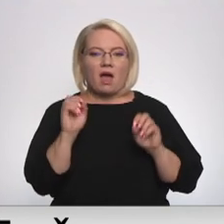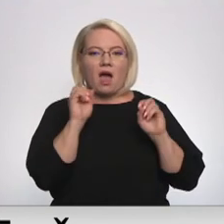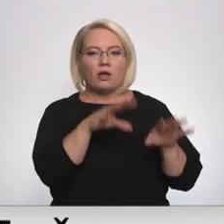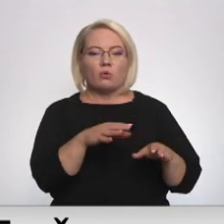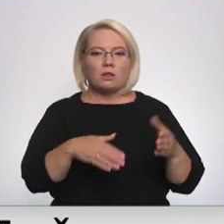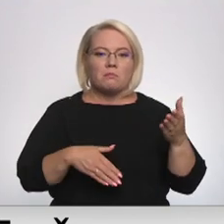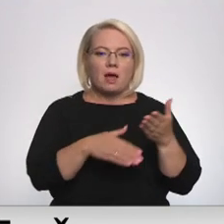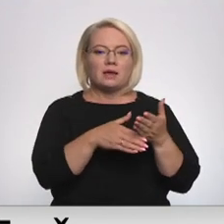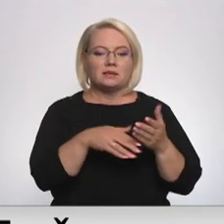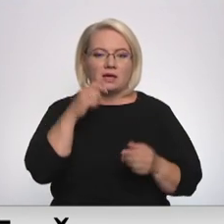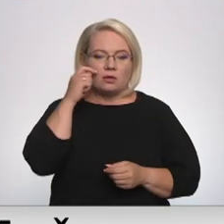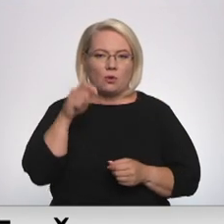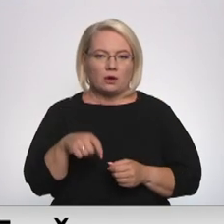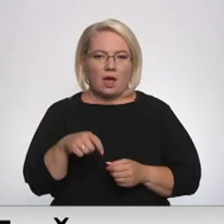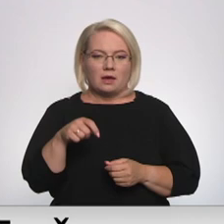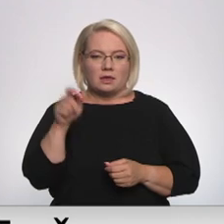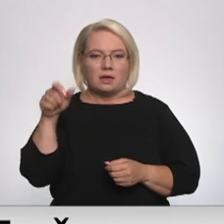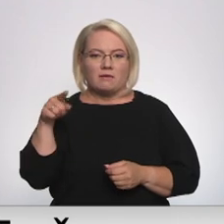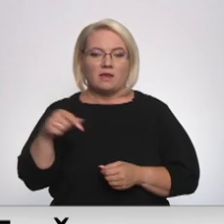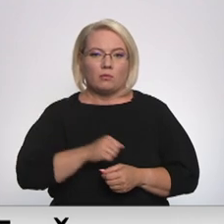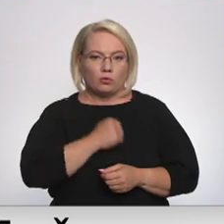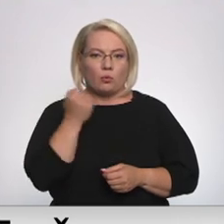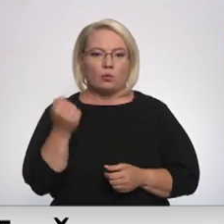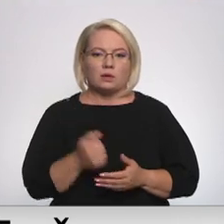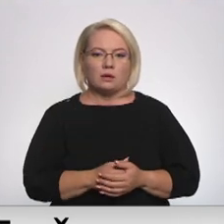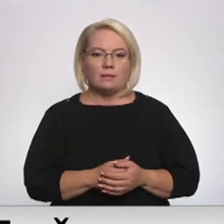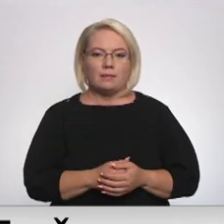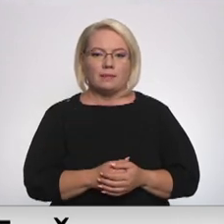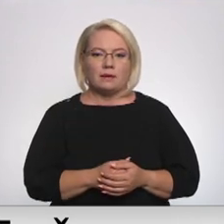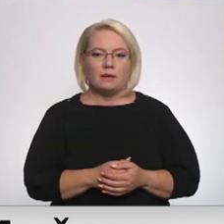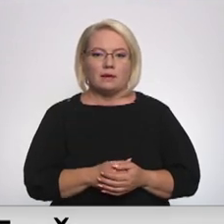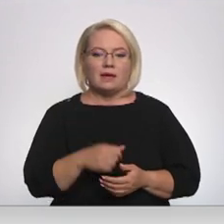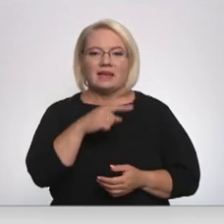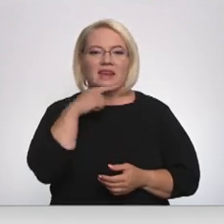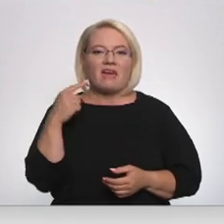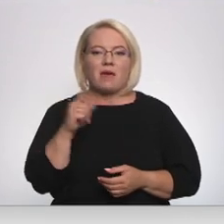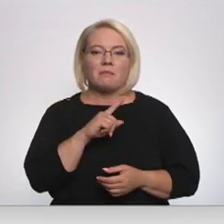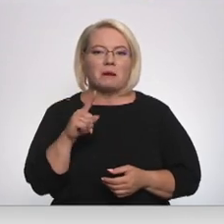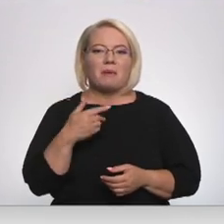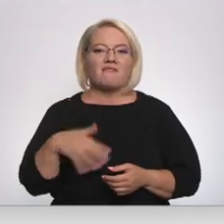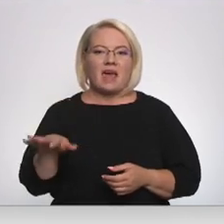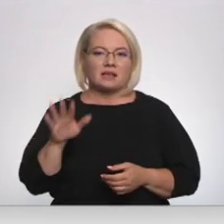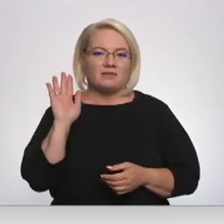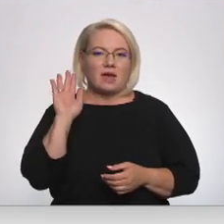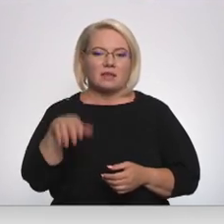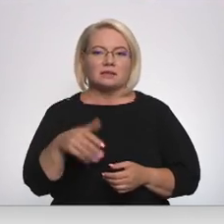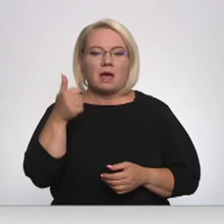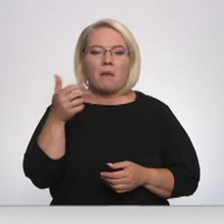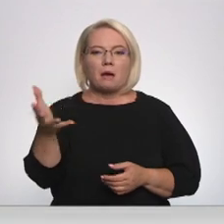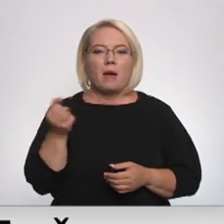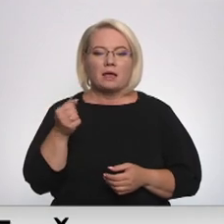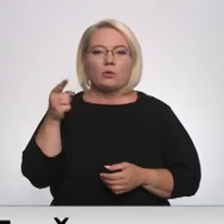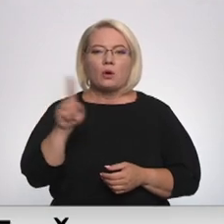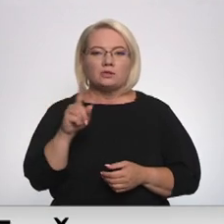palīdzēt Ukraiņiem. Viņiem grūti. Krieviem īstāpēja viens vietas, tādēļ labāk paņemsim to, kas viņiem ir